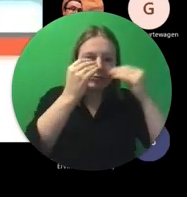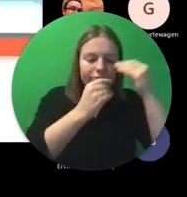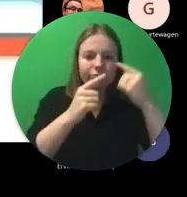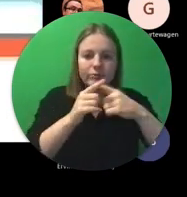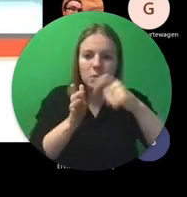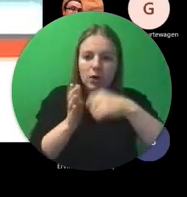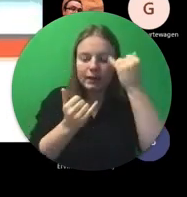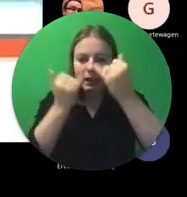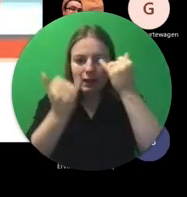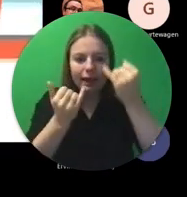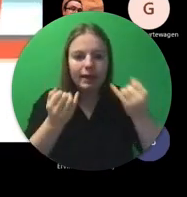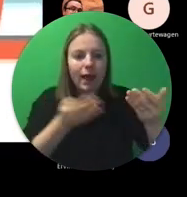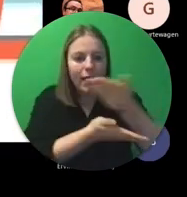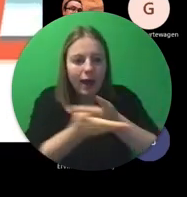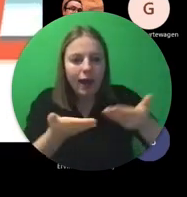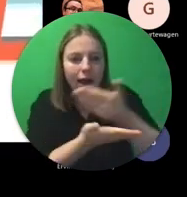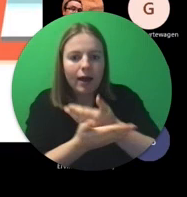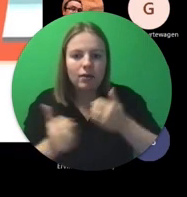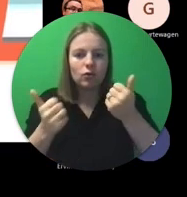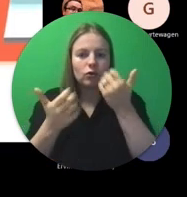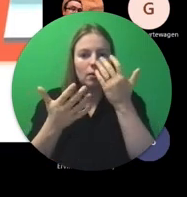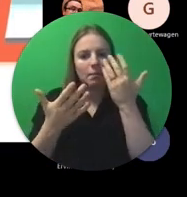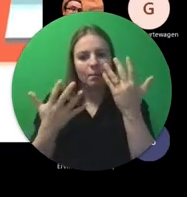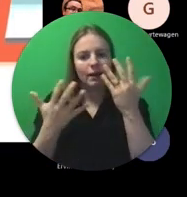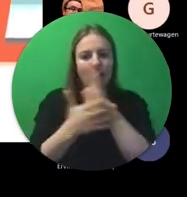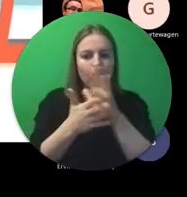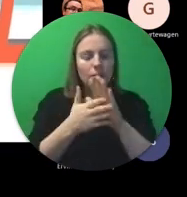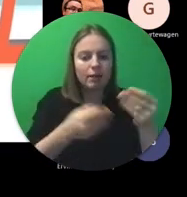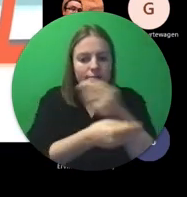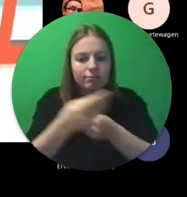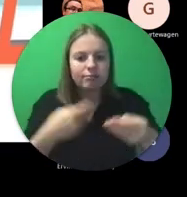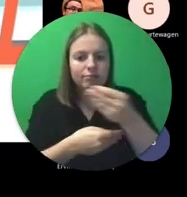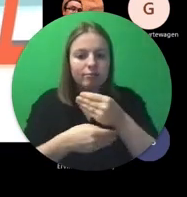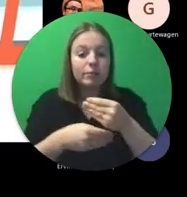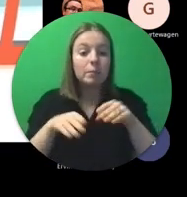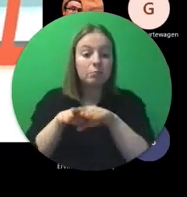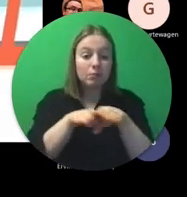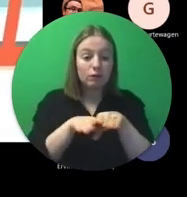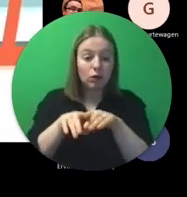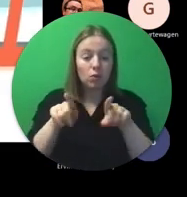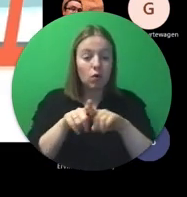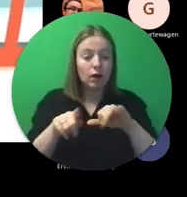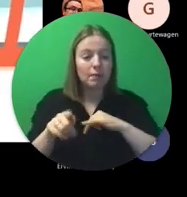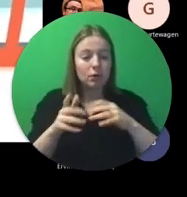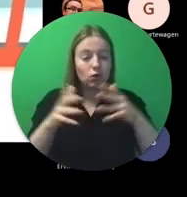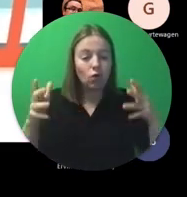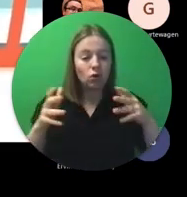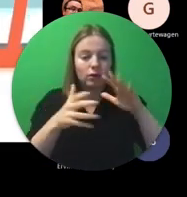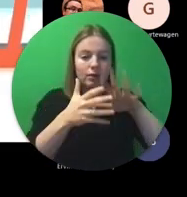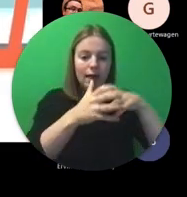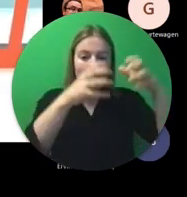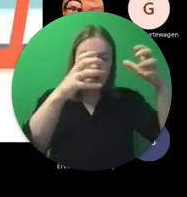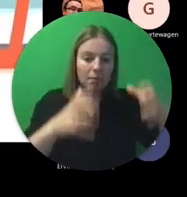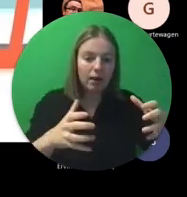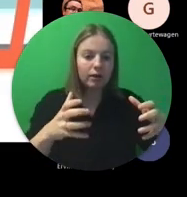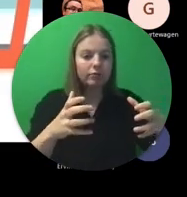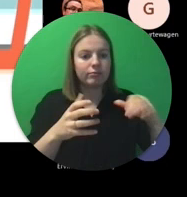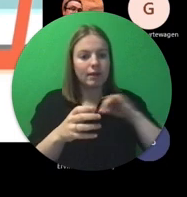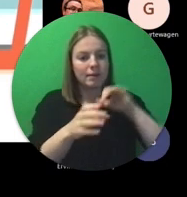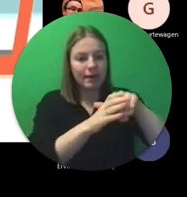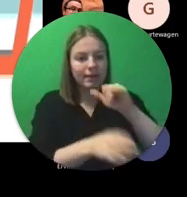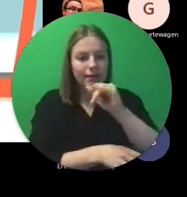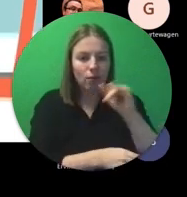and exchange best practices. The platform also offers a rich database of resources,